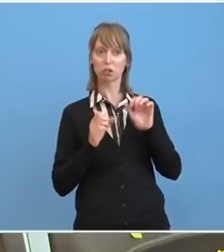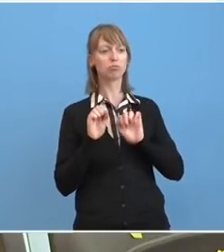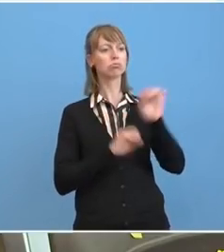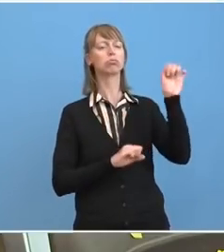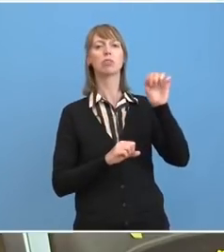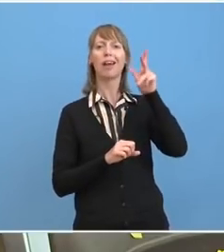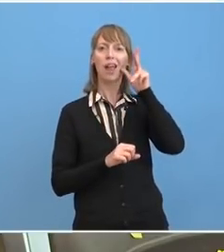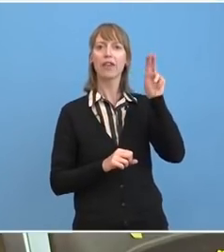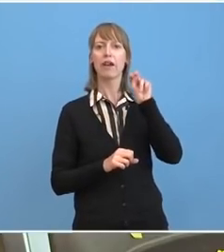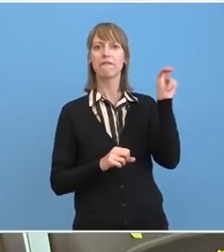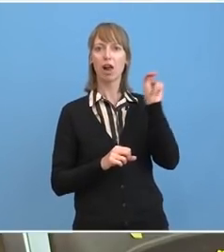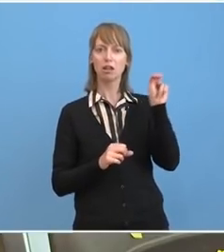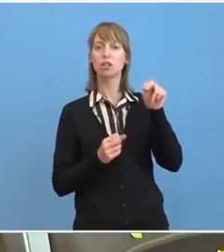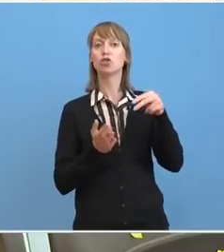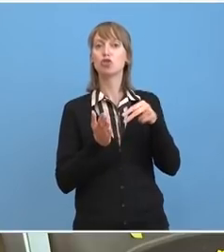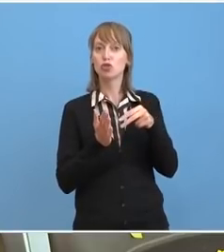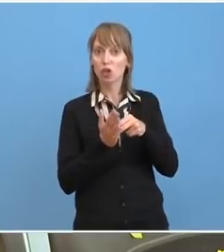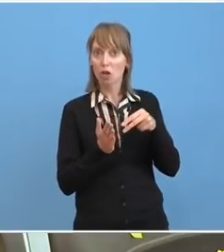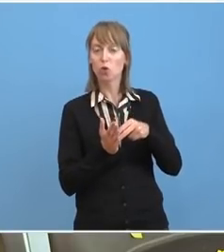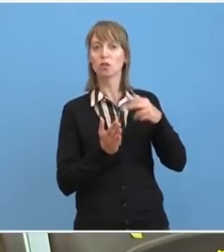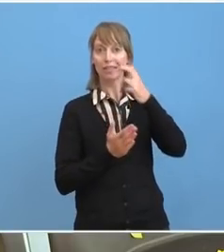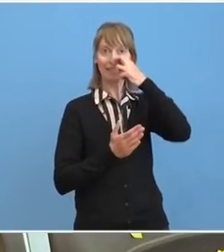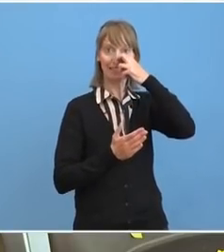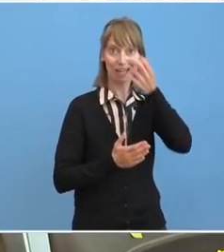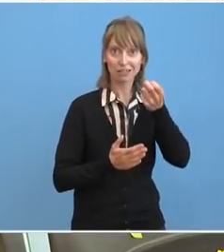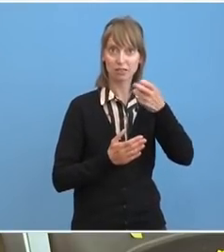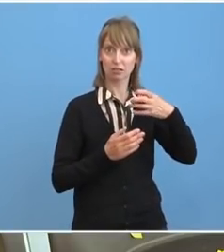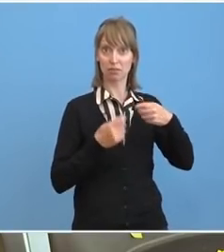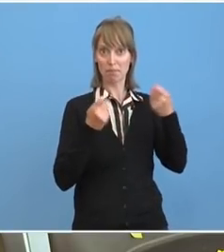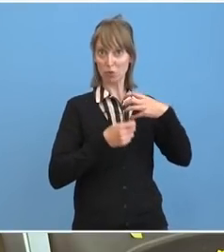Nawalny hat nicht den Status als Gast der Kanzlerin.